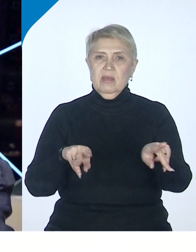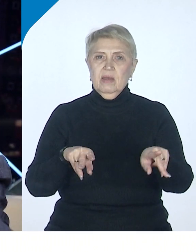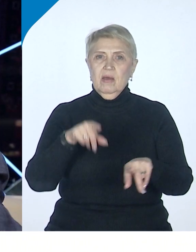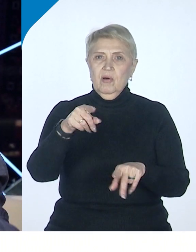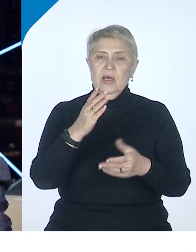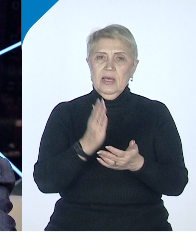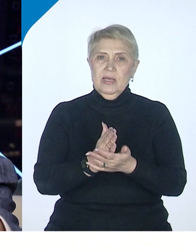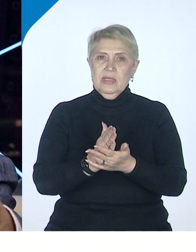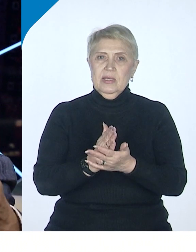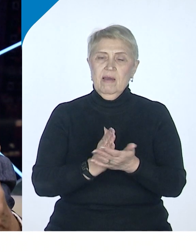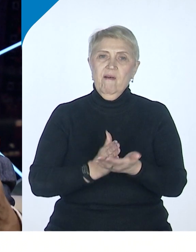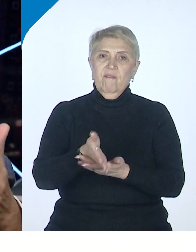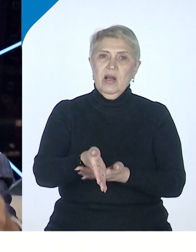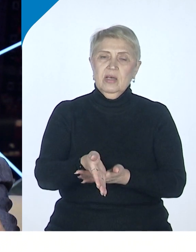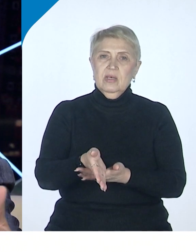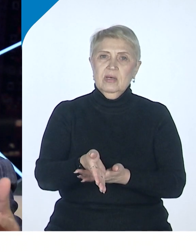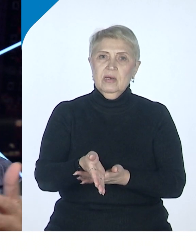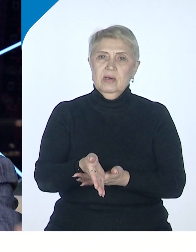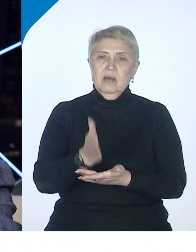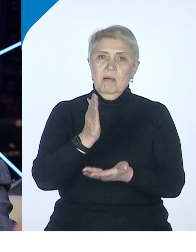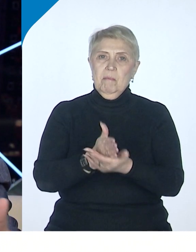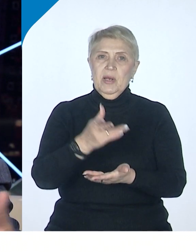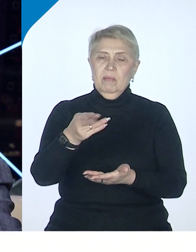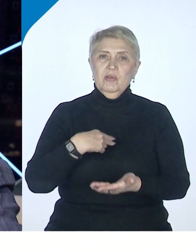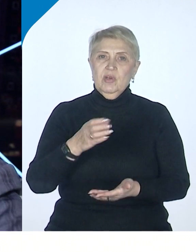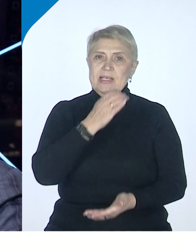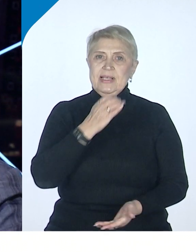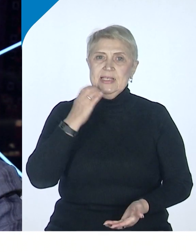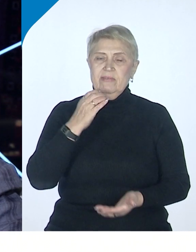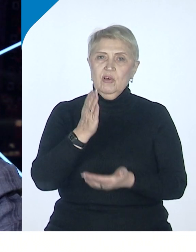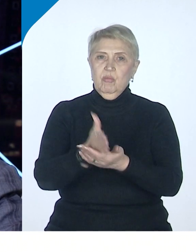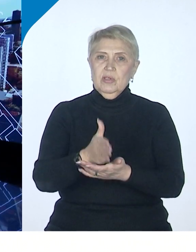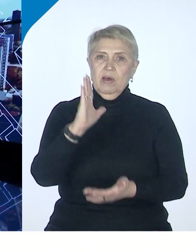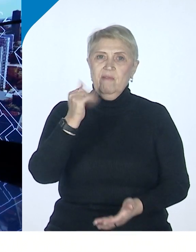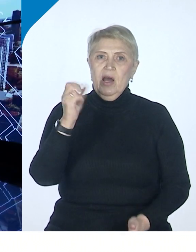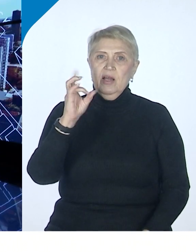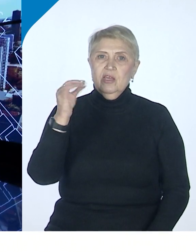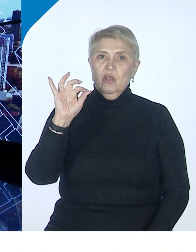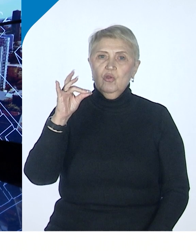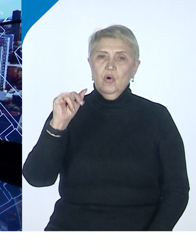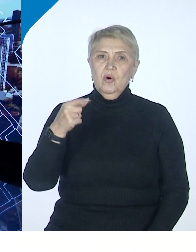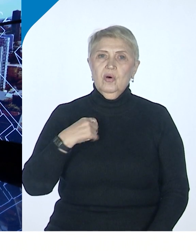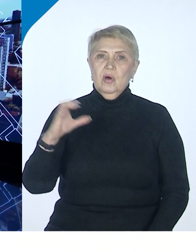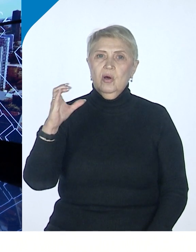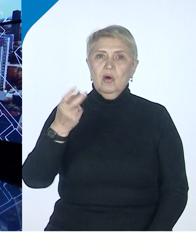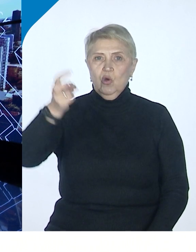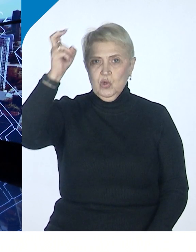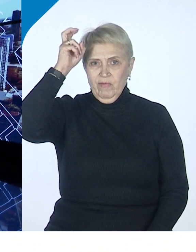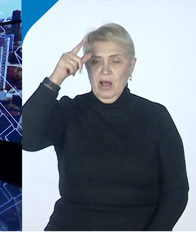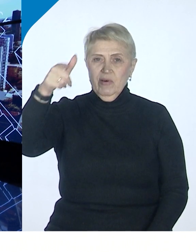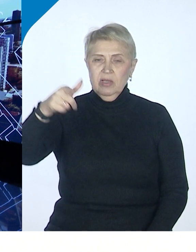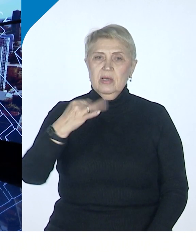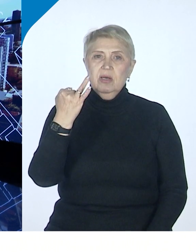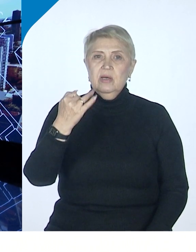Он имеет выход прямо к портам северным, Ванина, Савгавань через Комсомольск и через БАМ.